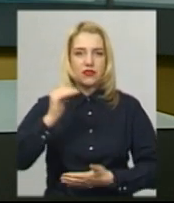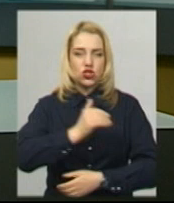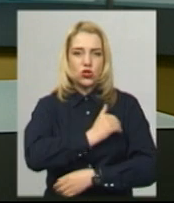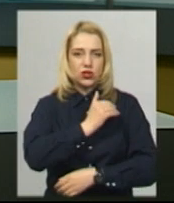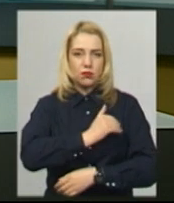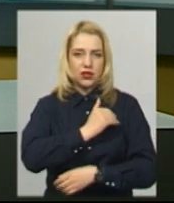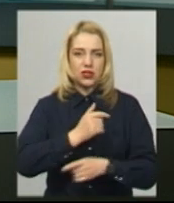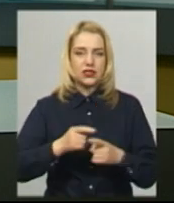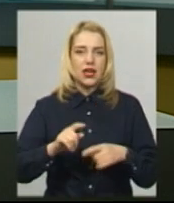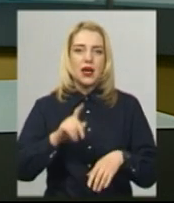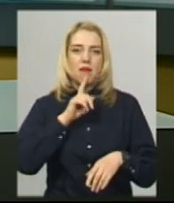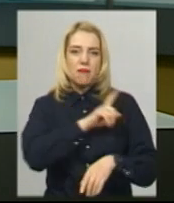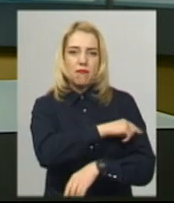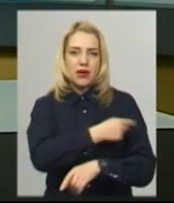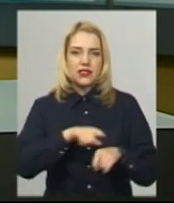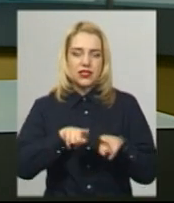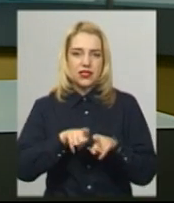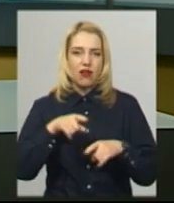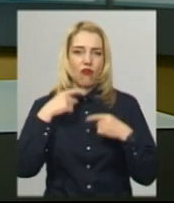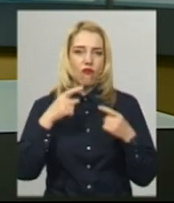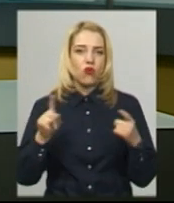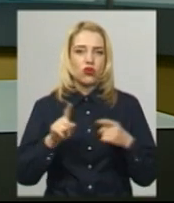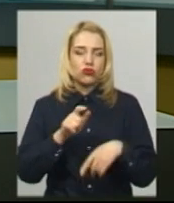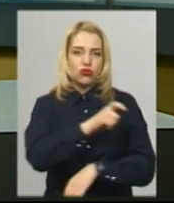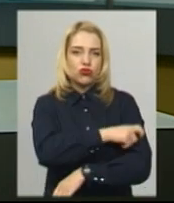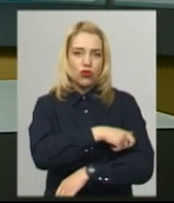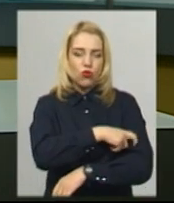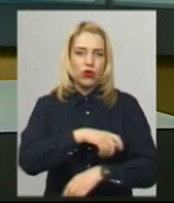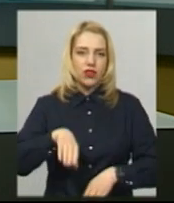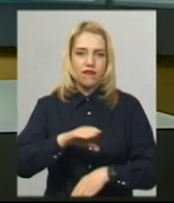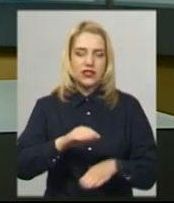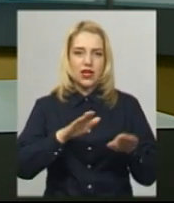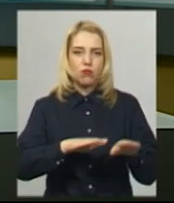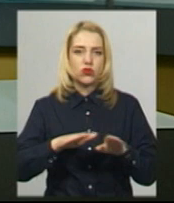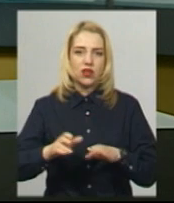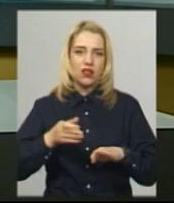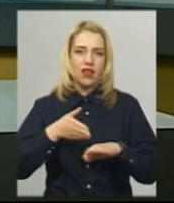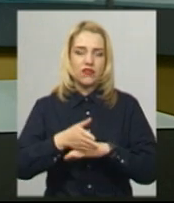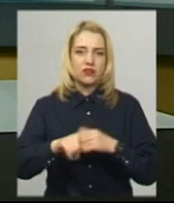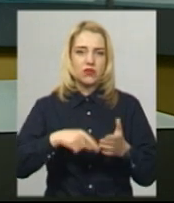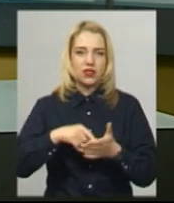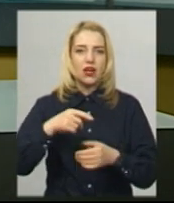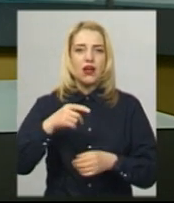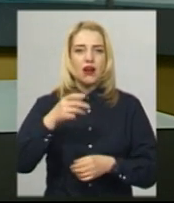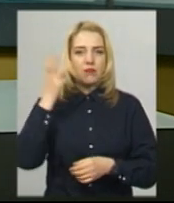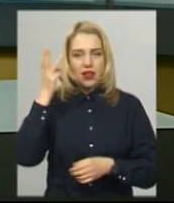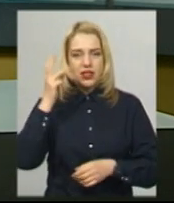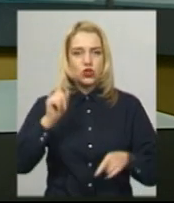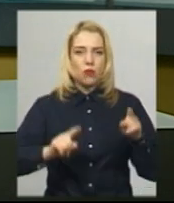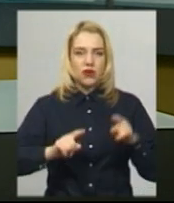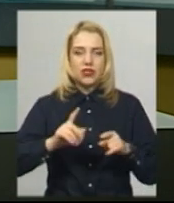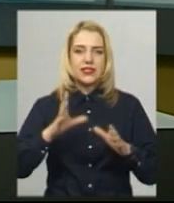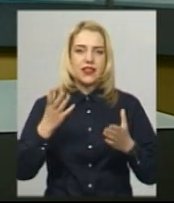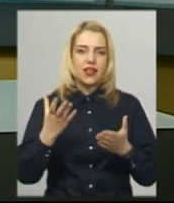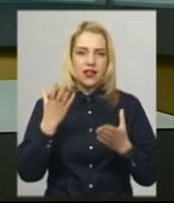дільнича медсестра Леся Підгорна. Каже, чергує на всіх постах на в'їзді до Хмельницького періодично з дня їх запровадження.